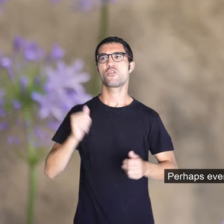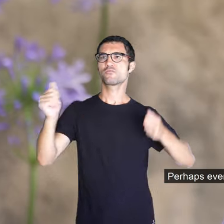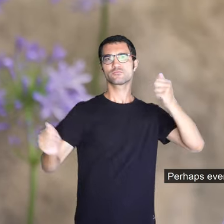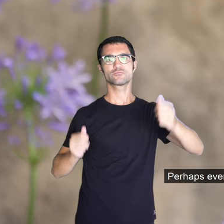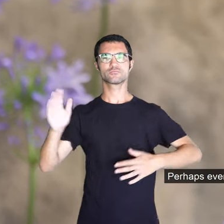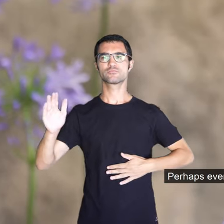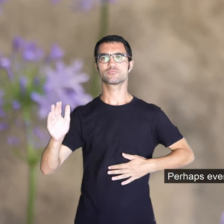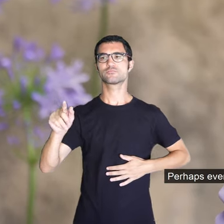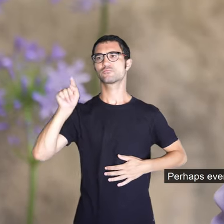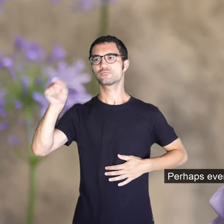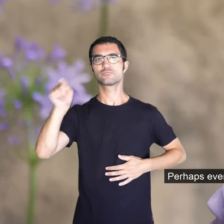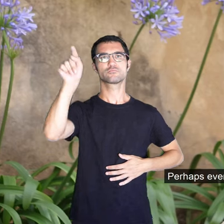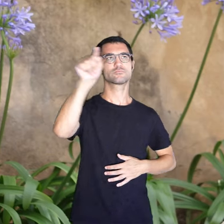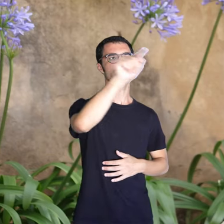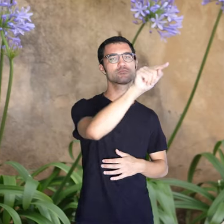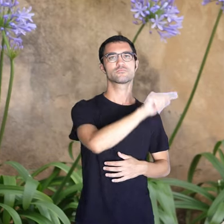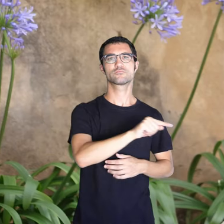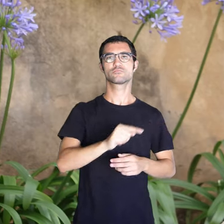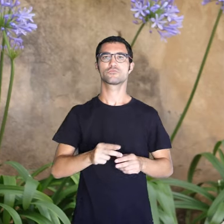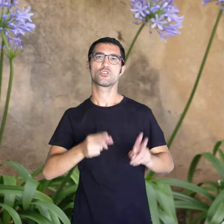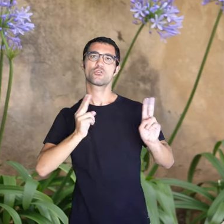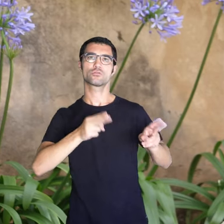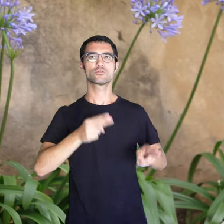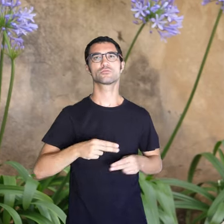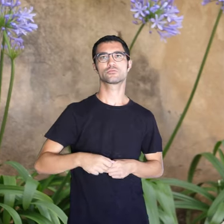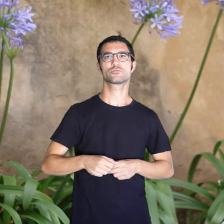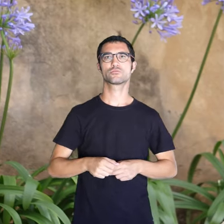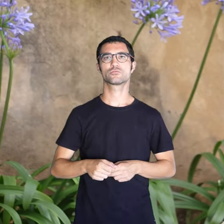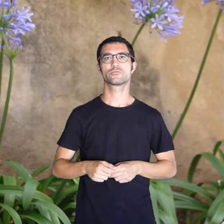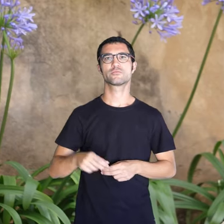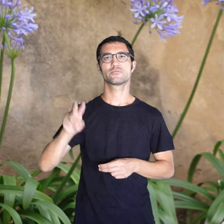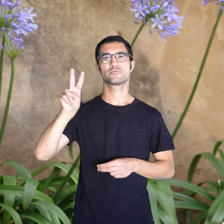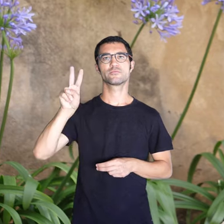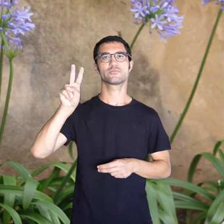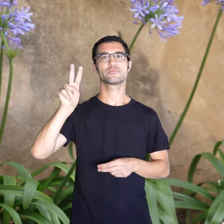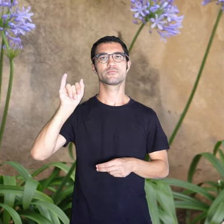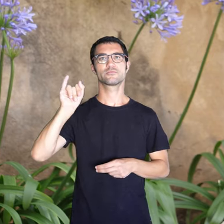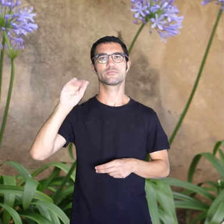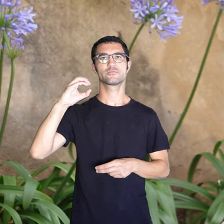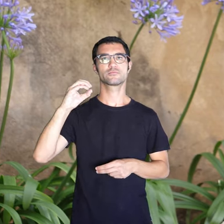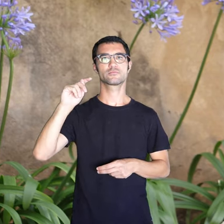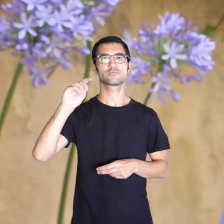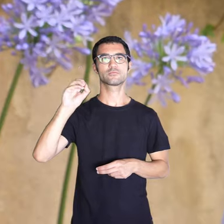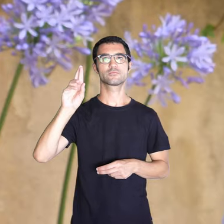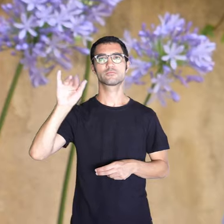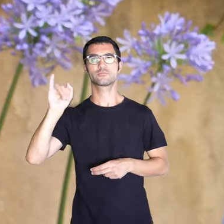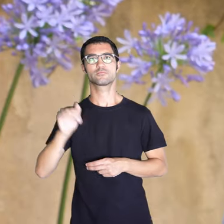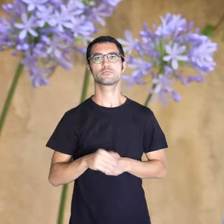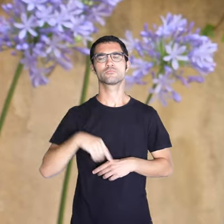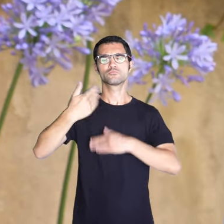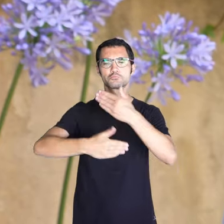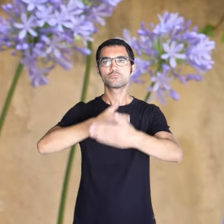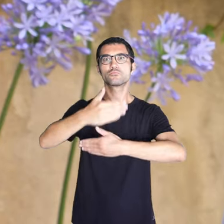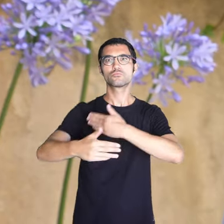No sé, a Vitori. Ara començaven a venir turistes i això. i de vegades